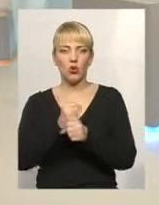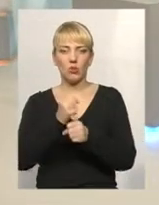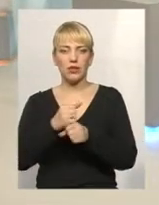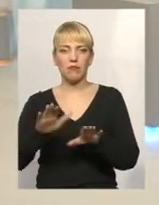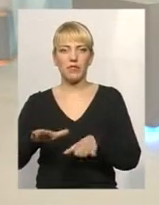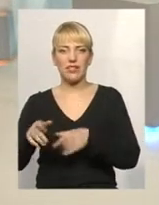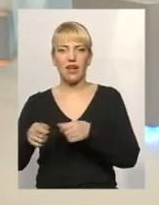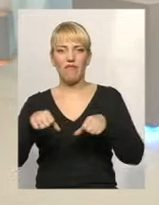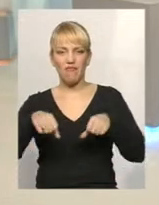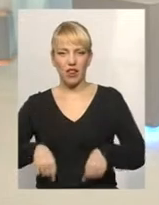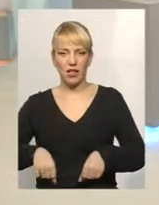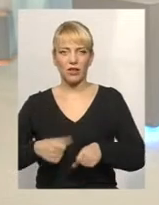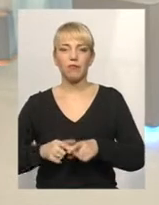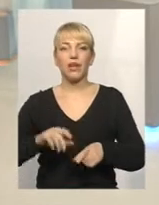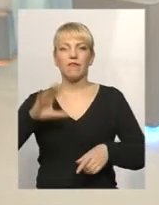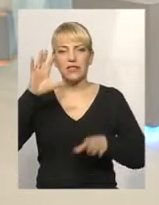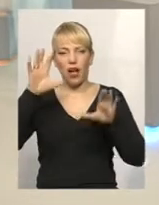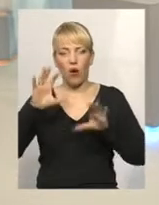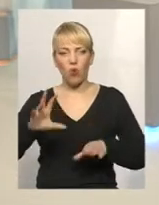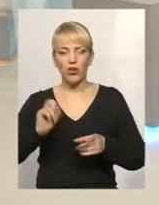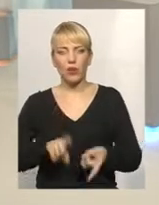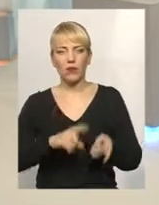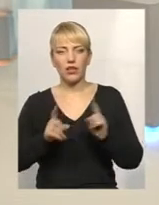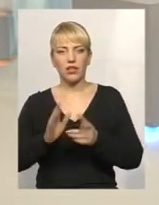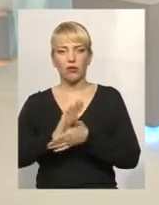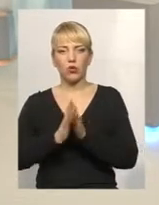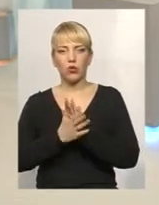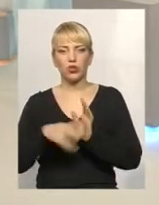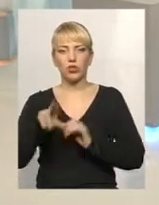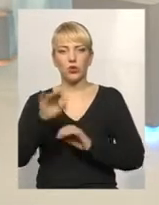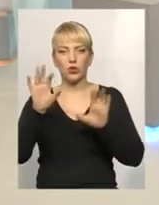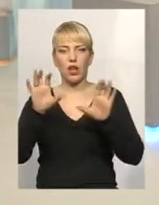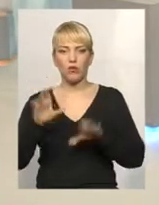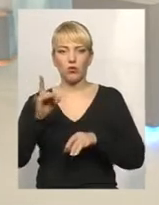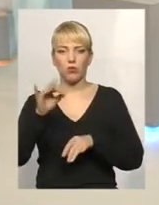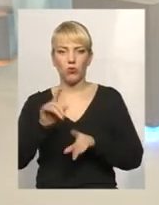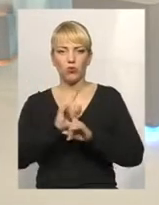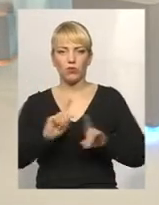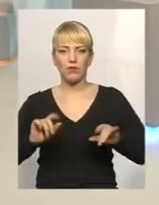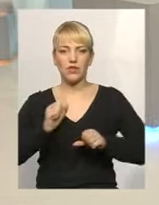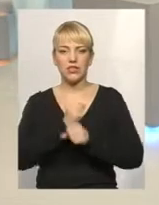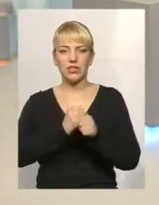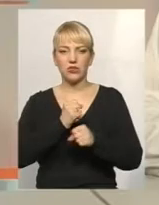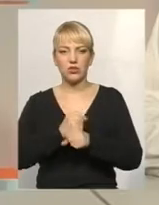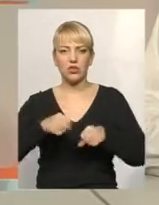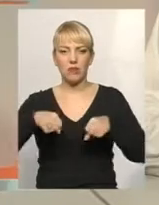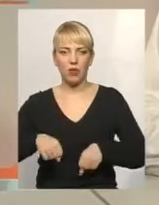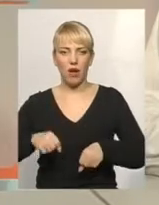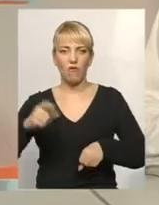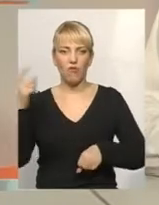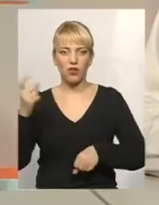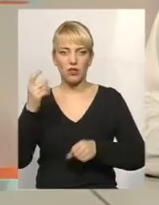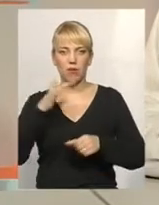Можна я пояснюю? В законі, в перехідних положеннях до закону про особливості здійснення право власності бета